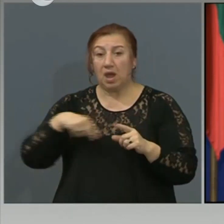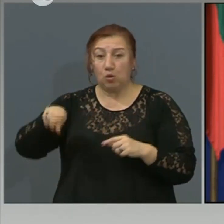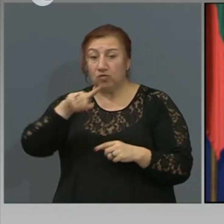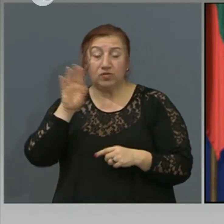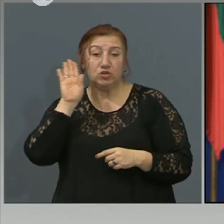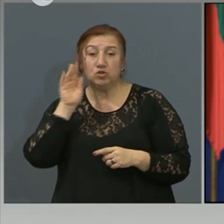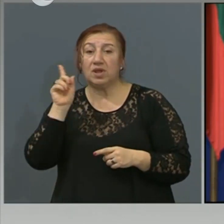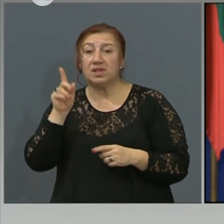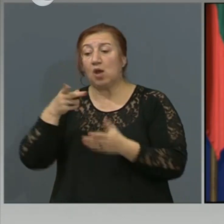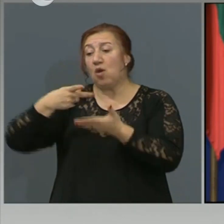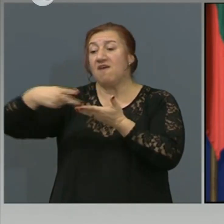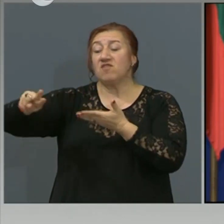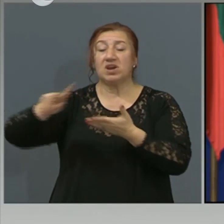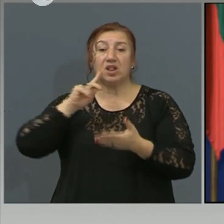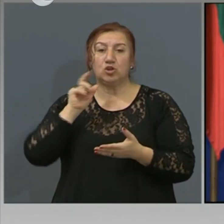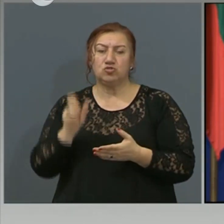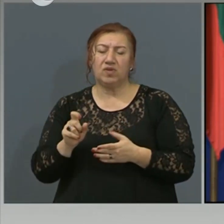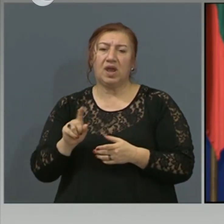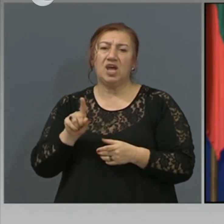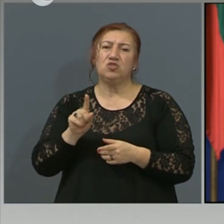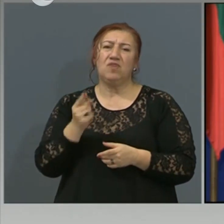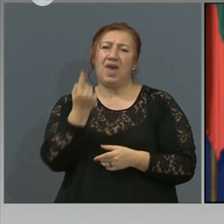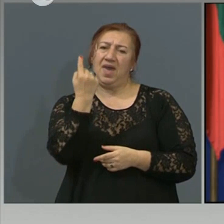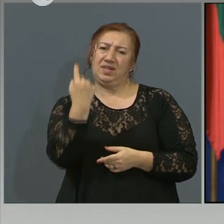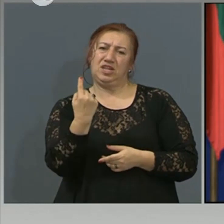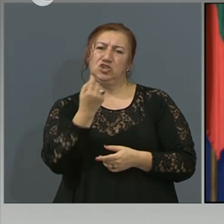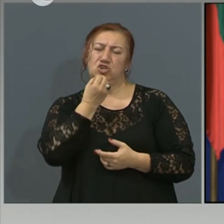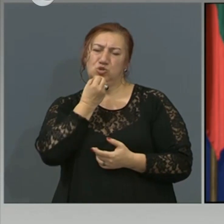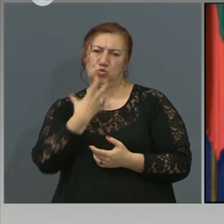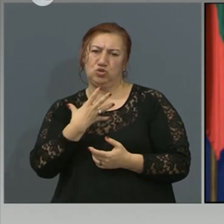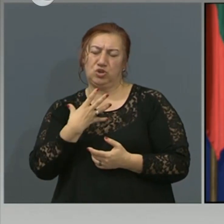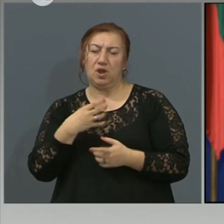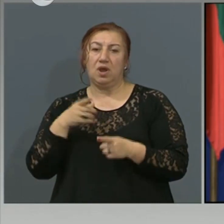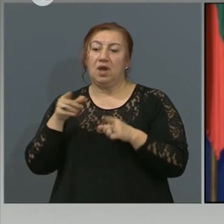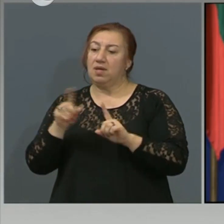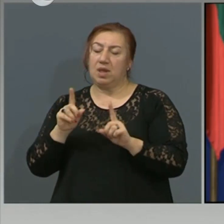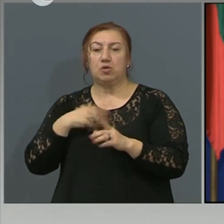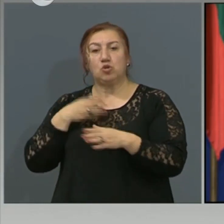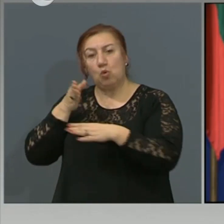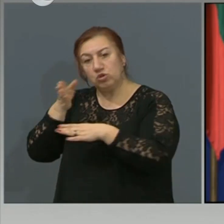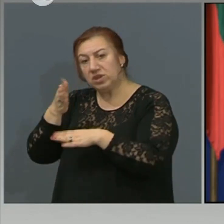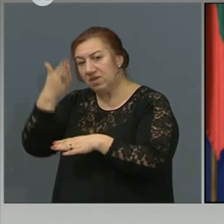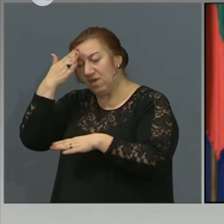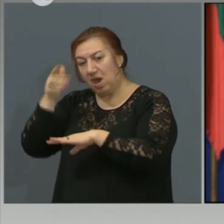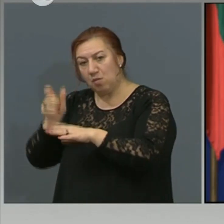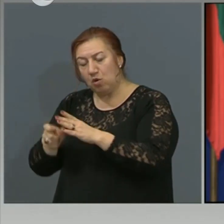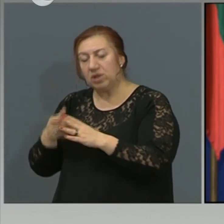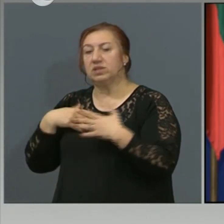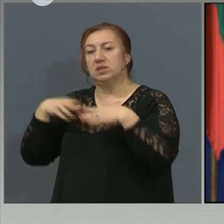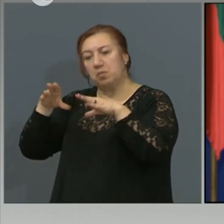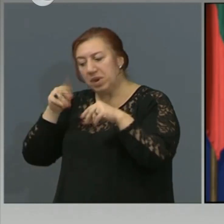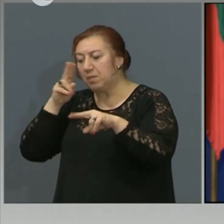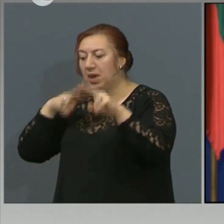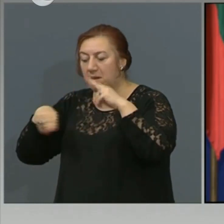нещо, става въпрос за изолирани субективни случаи. Иначе такава тенденция в по-голям мащаб не се